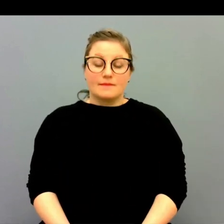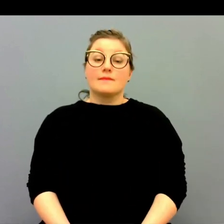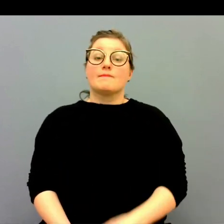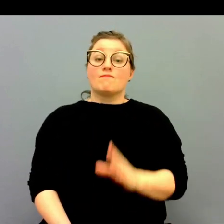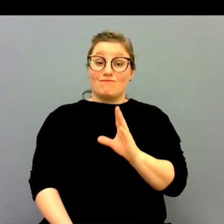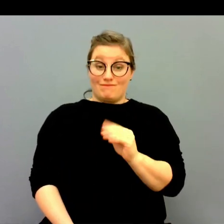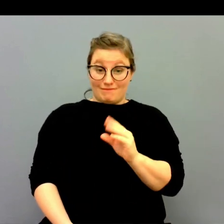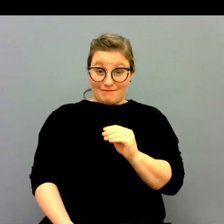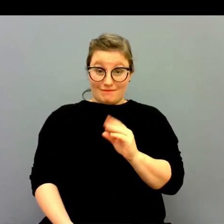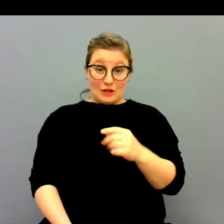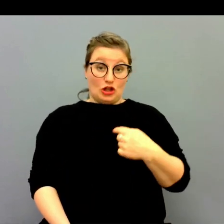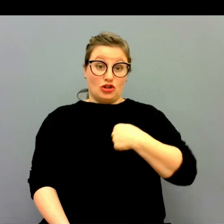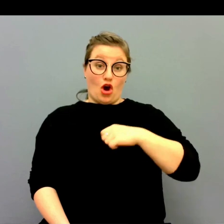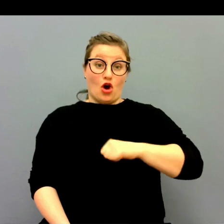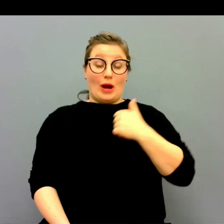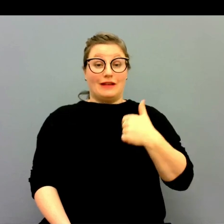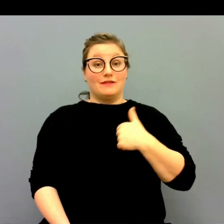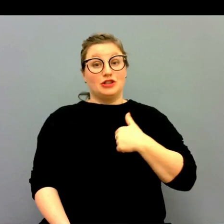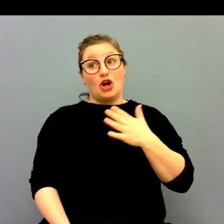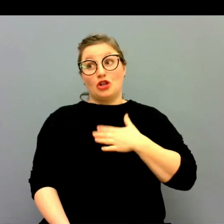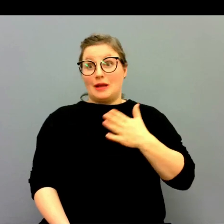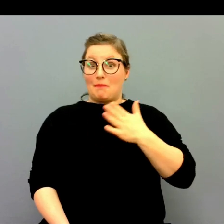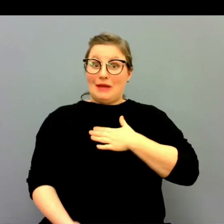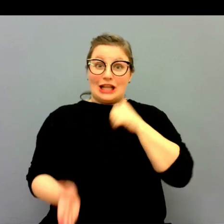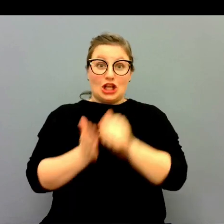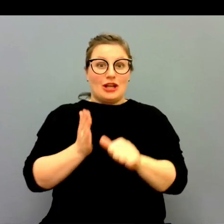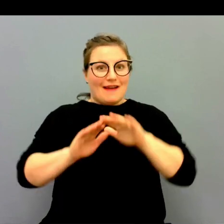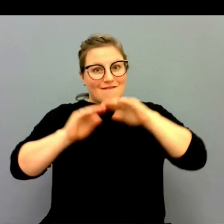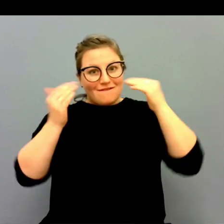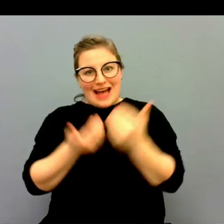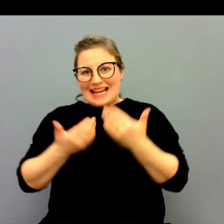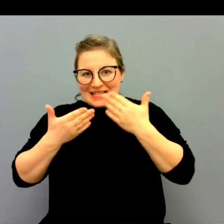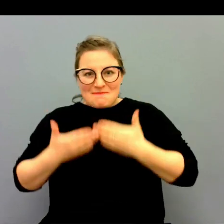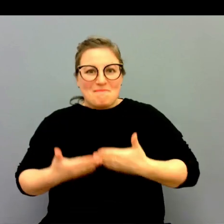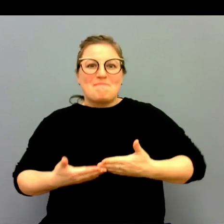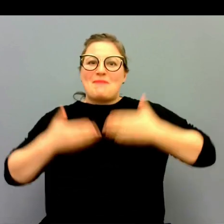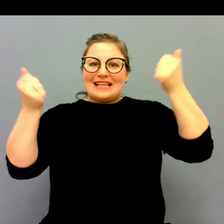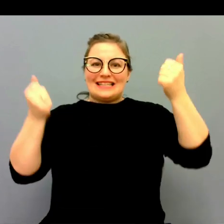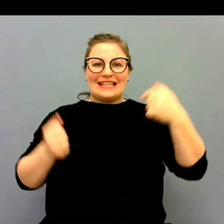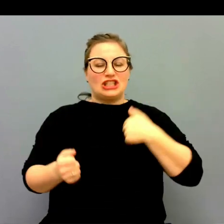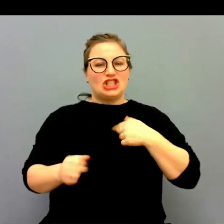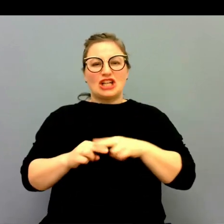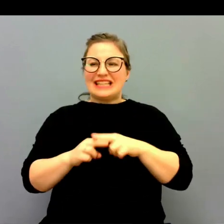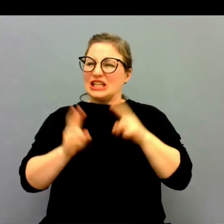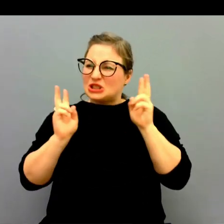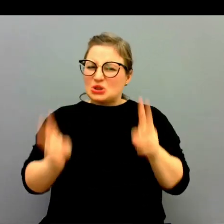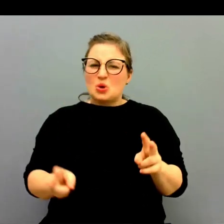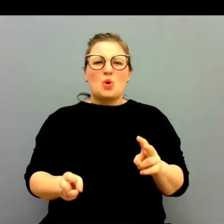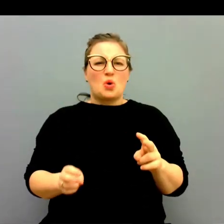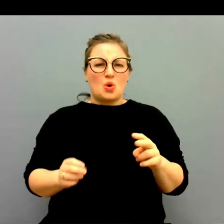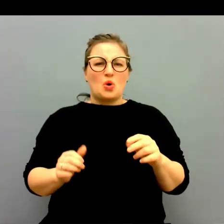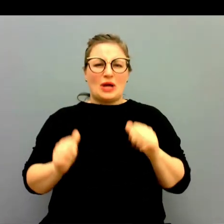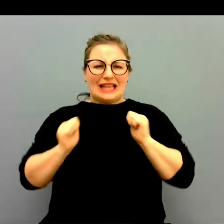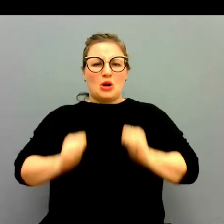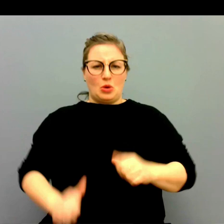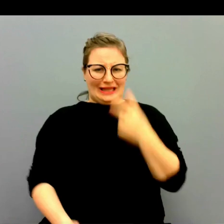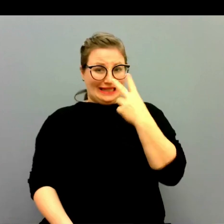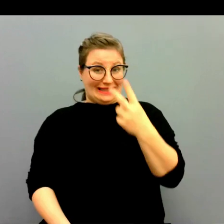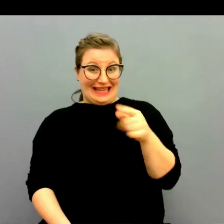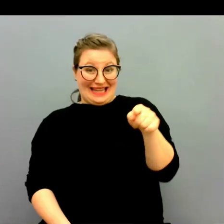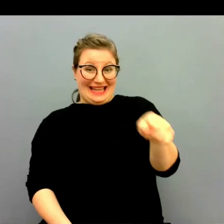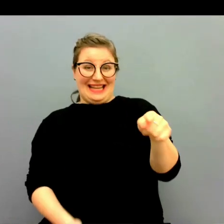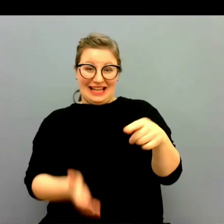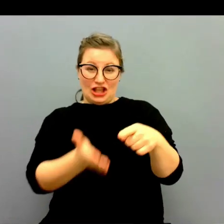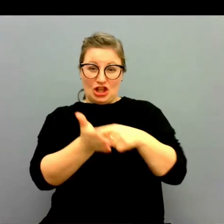Ja, alltså jag som själv tycker att jag har världens bästa yrke tycker att det är otroligt tråkigt när man har sådana här siffror och när man